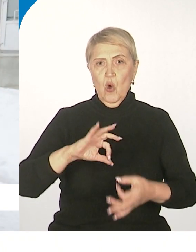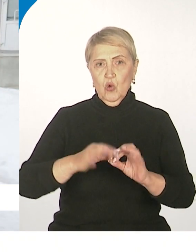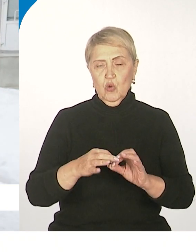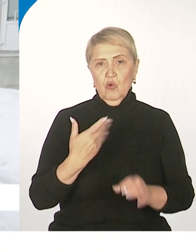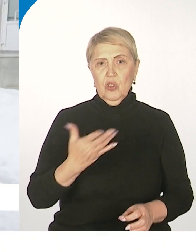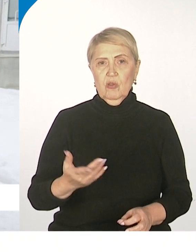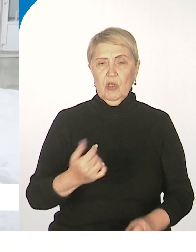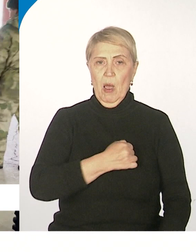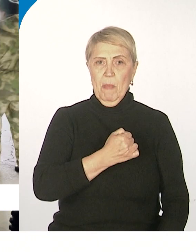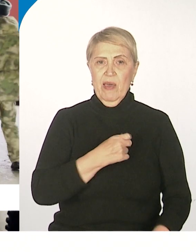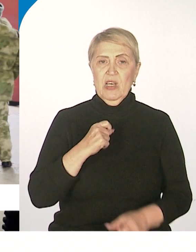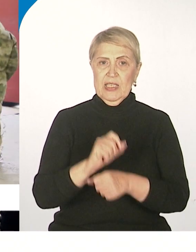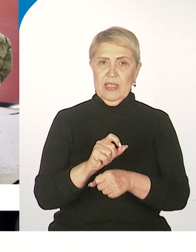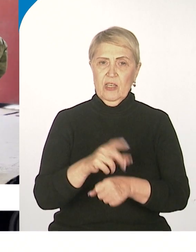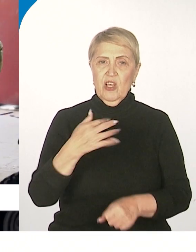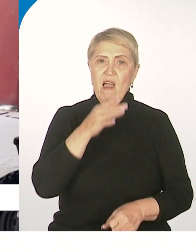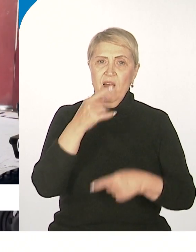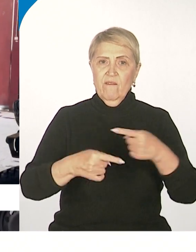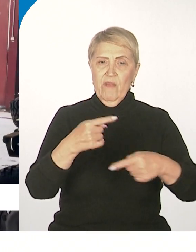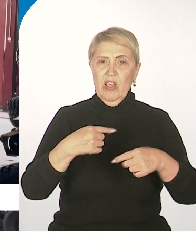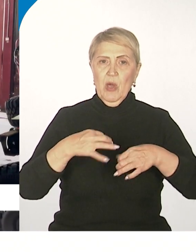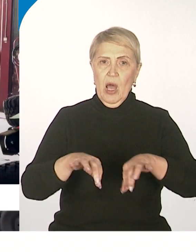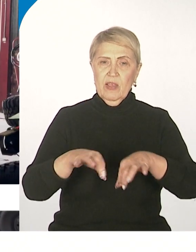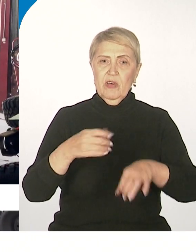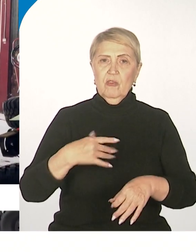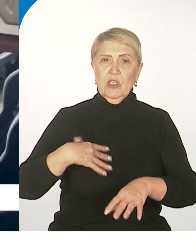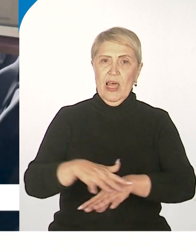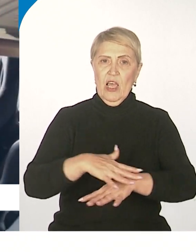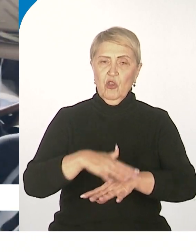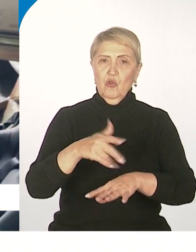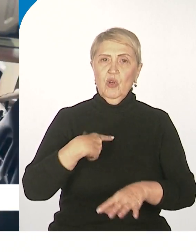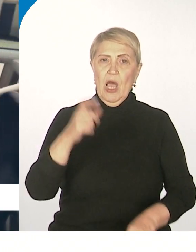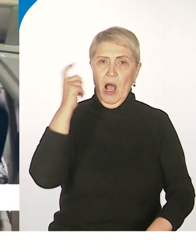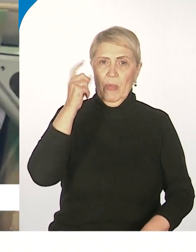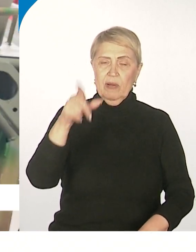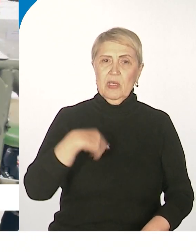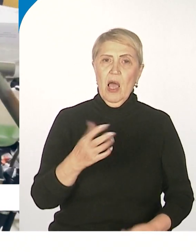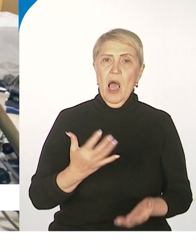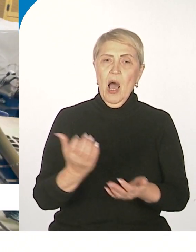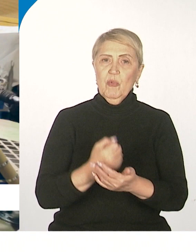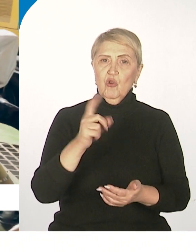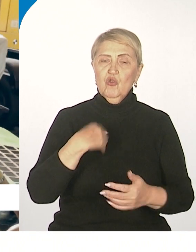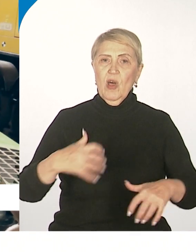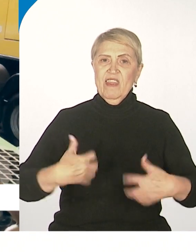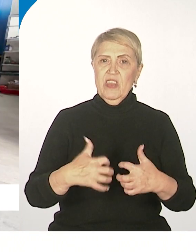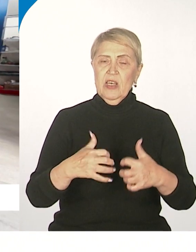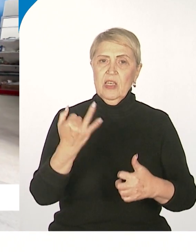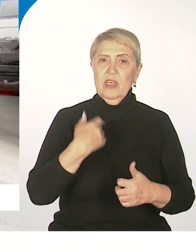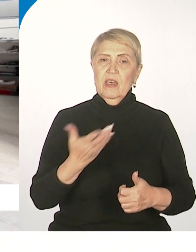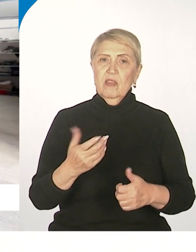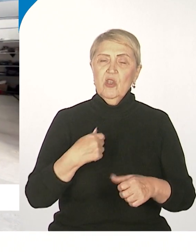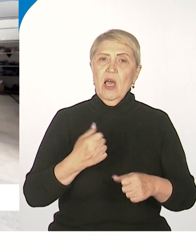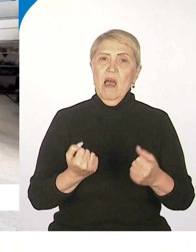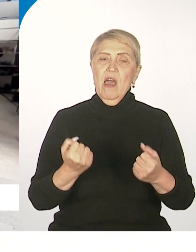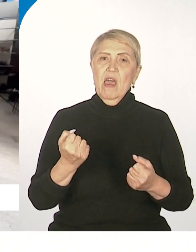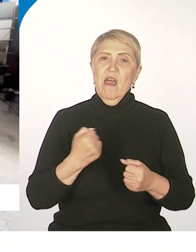боевые задачи. Во время ходовых испытаний на территории Хабаровска обнаружили, что двигатель автомобиля и водителя нужно защитить